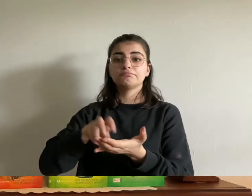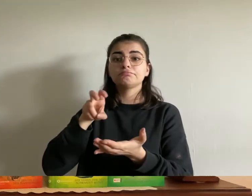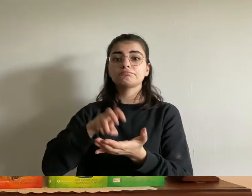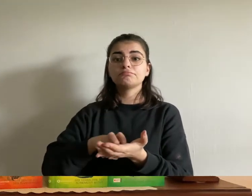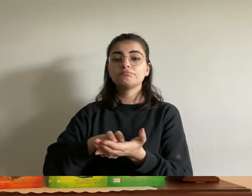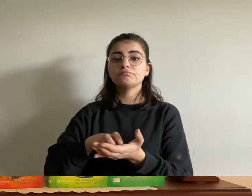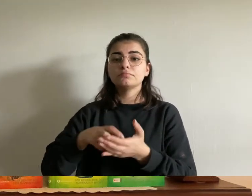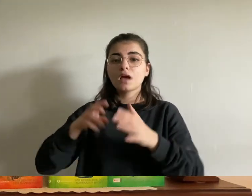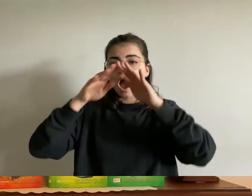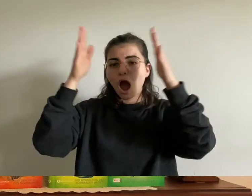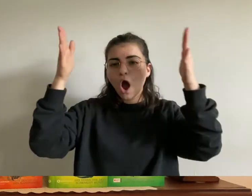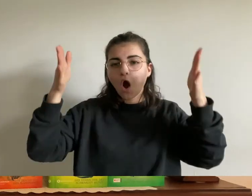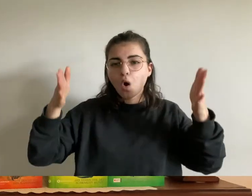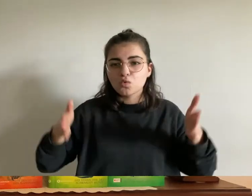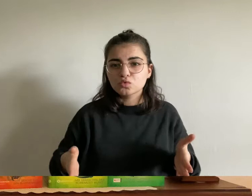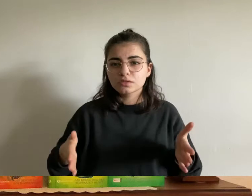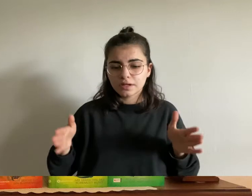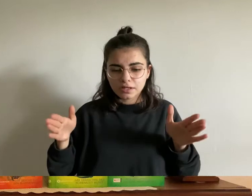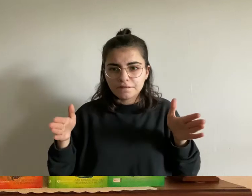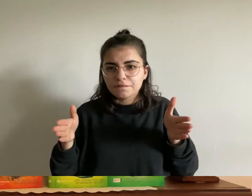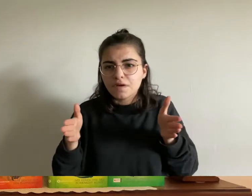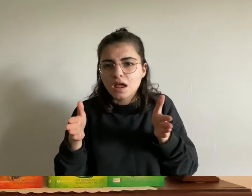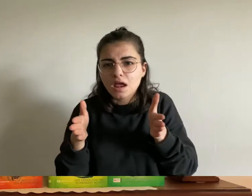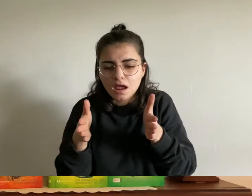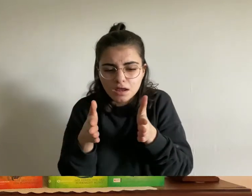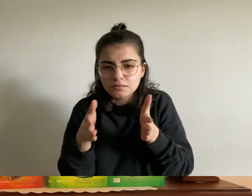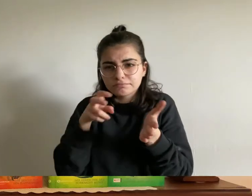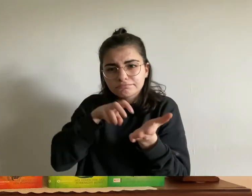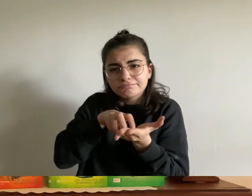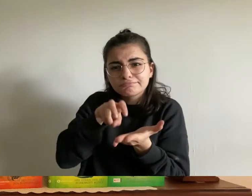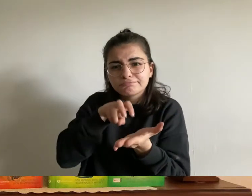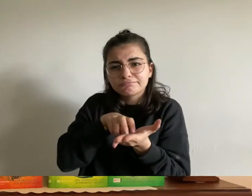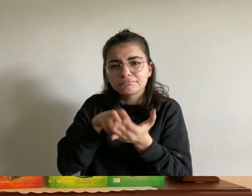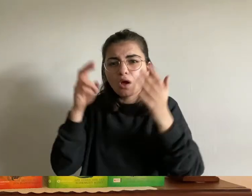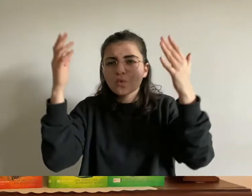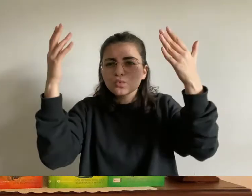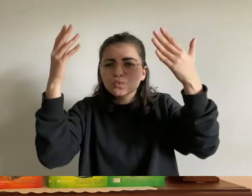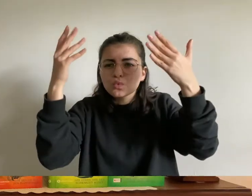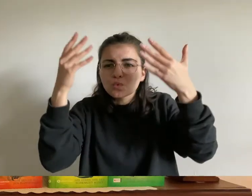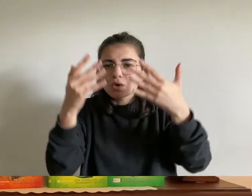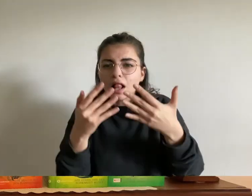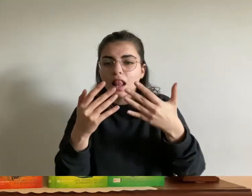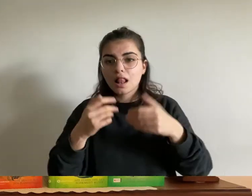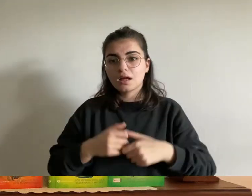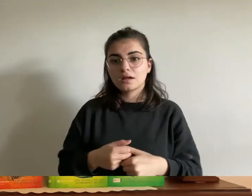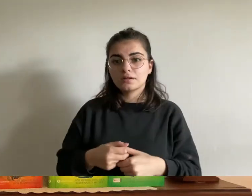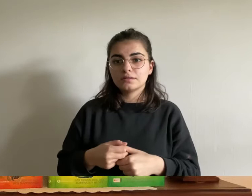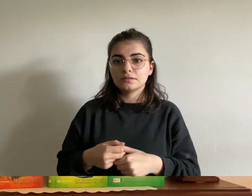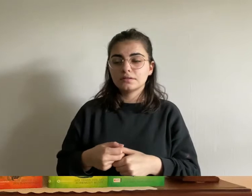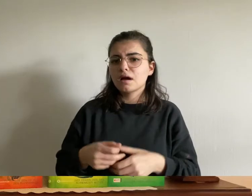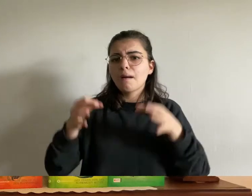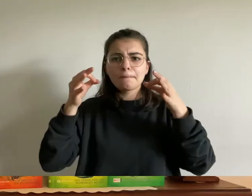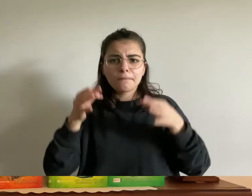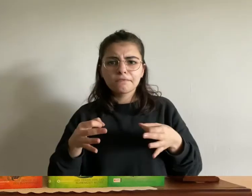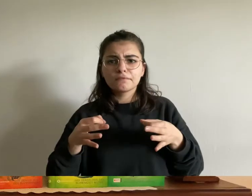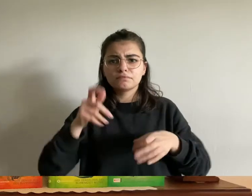halten es dämmerte inzwischen doch viele menschen waren noch auf den beinen die kinder folgten dem strom der menschen